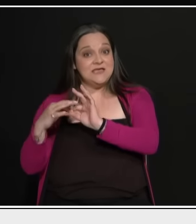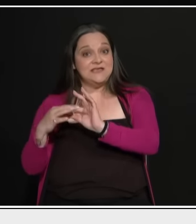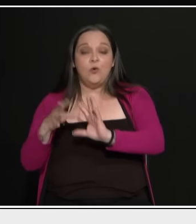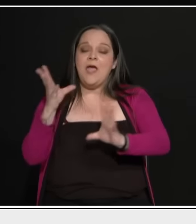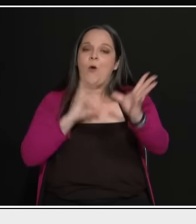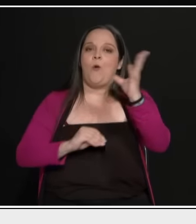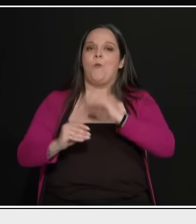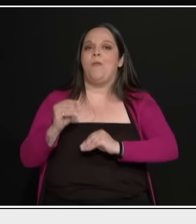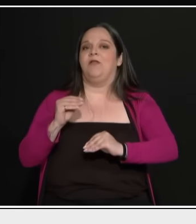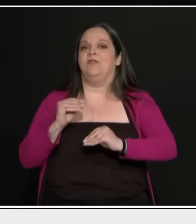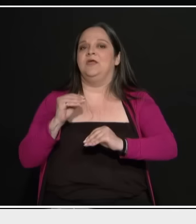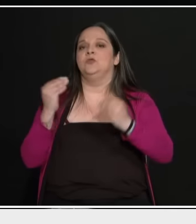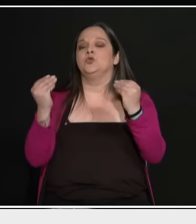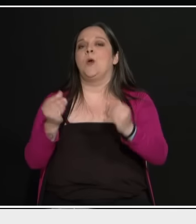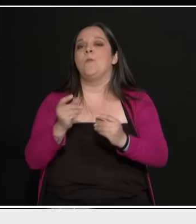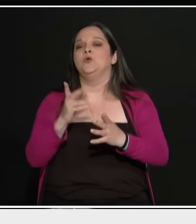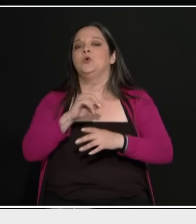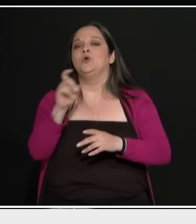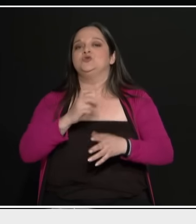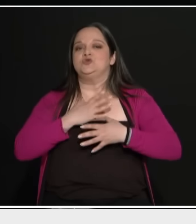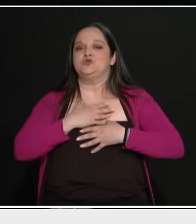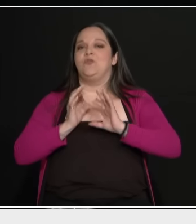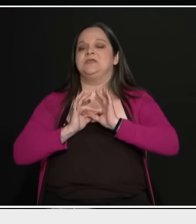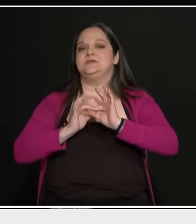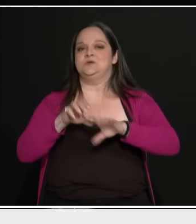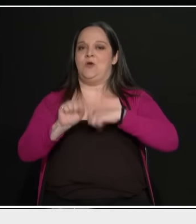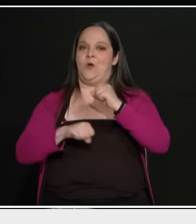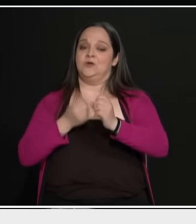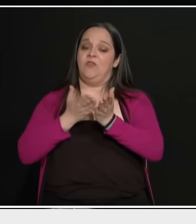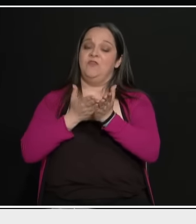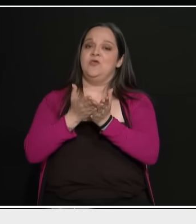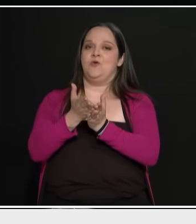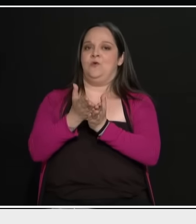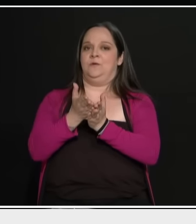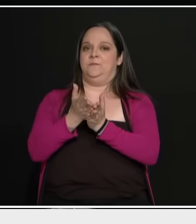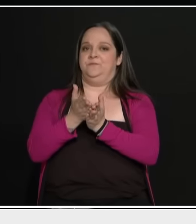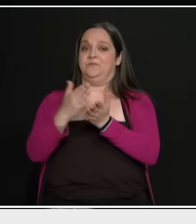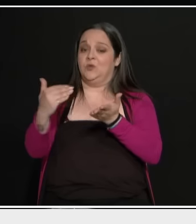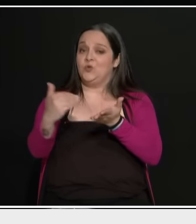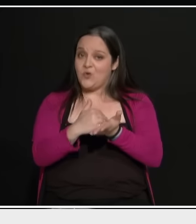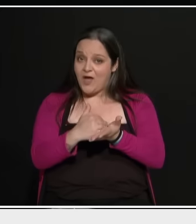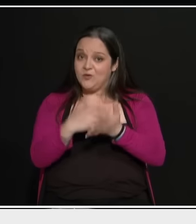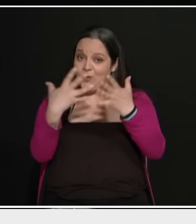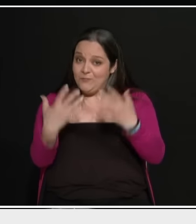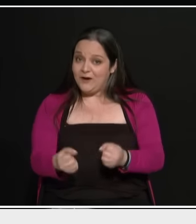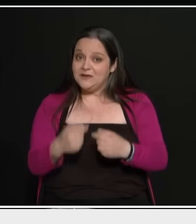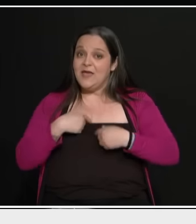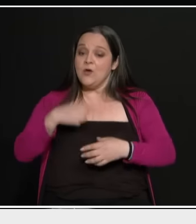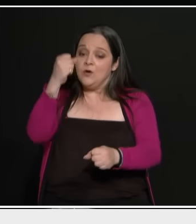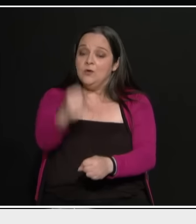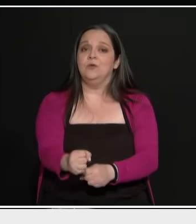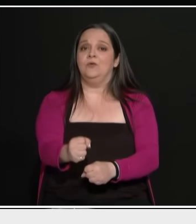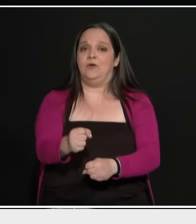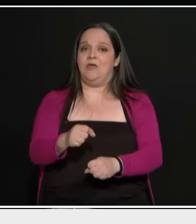τη διαδρομή. Εγώ όσο ζω θα αγωνίζομαι. Για το δίκαιο. Όσο το άδικο υπάρχει, εγώ θα είμαι πολέμιος.